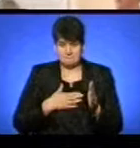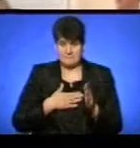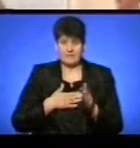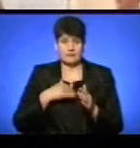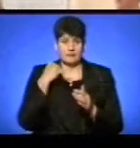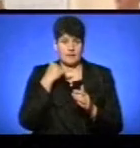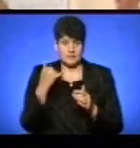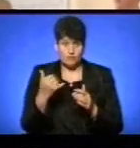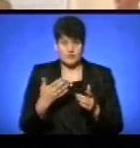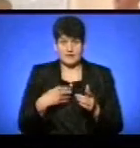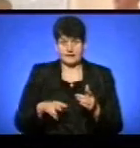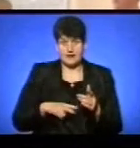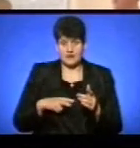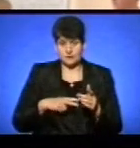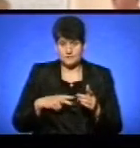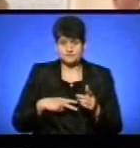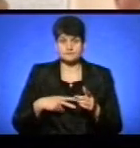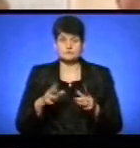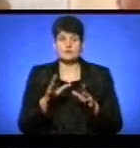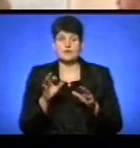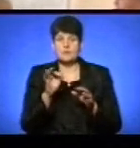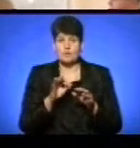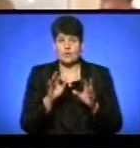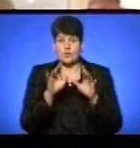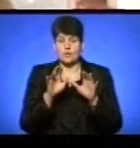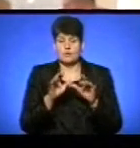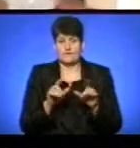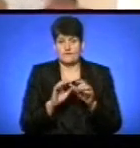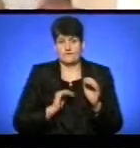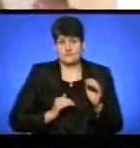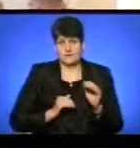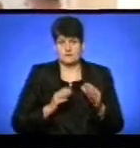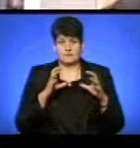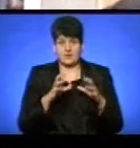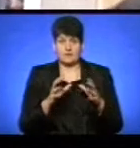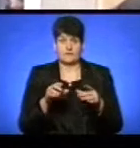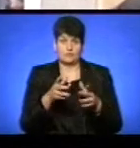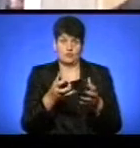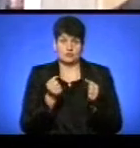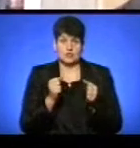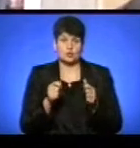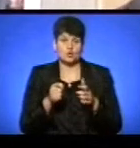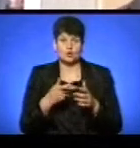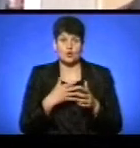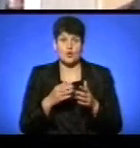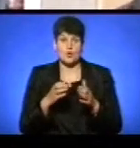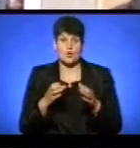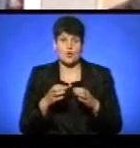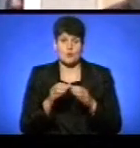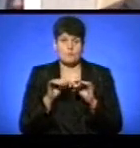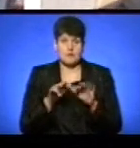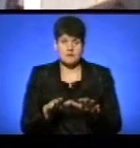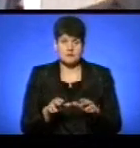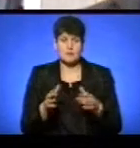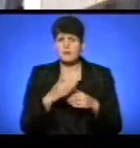корпоративної безпеки, злоумисник отримає доступа, всі мої доступи до моєї компанії. Все-таки більше частин ризиків залежить від людини.